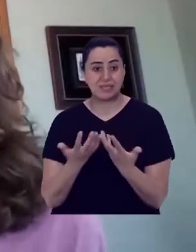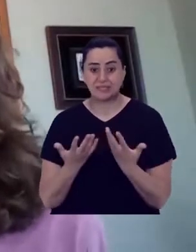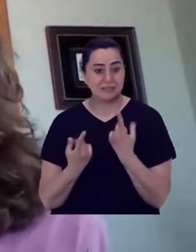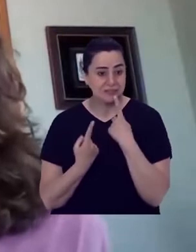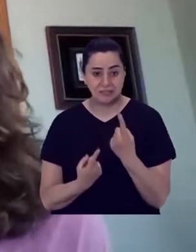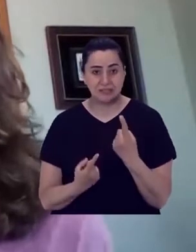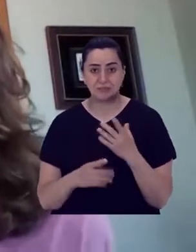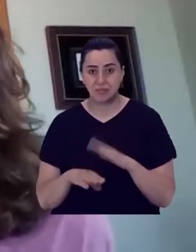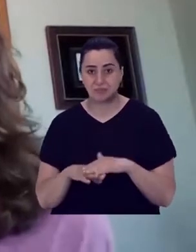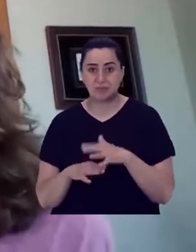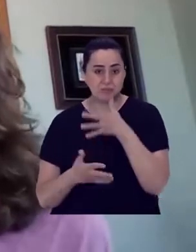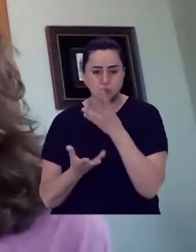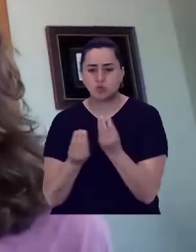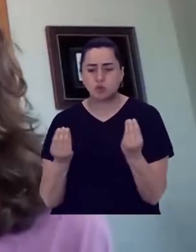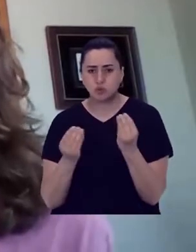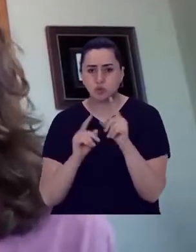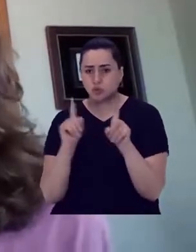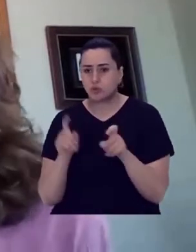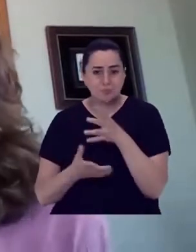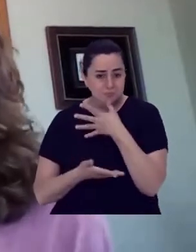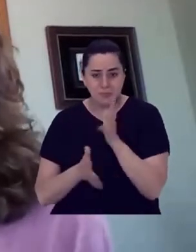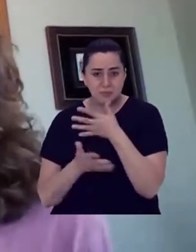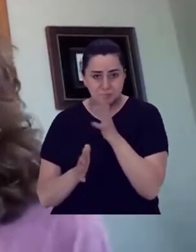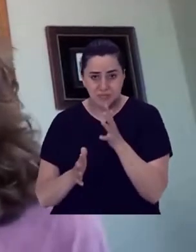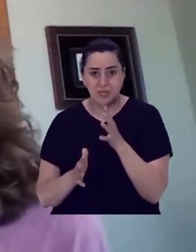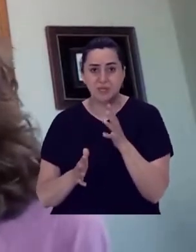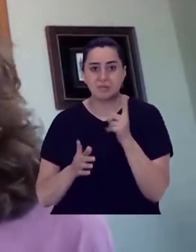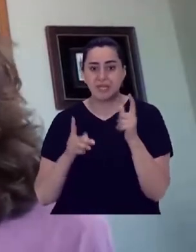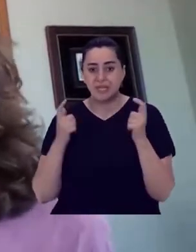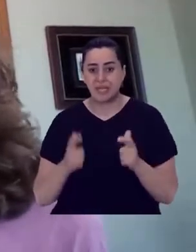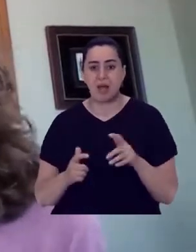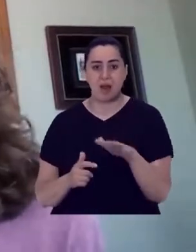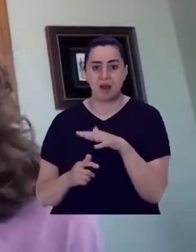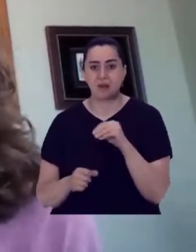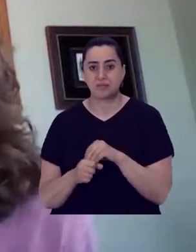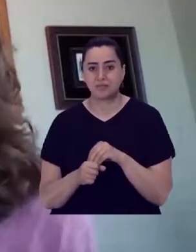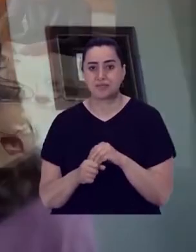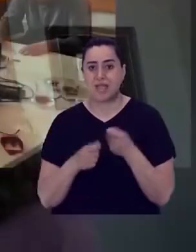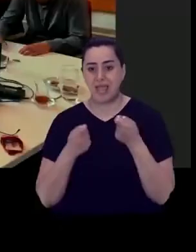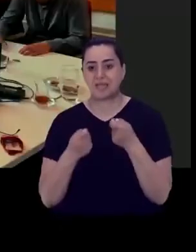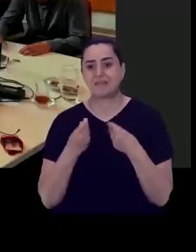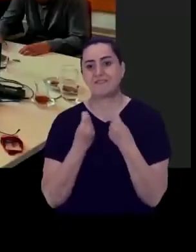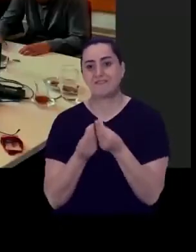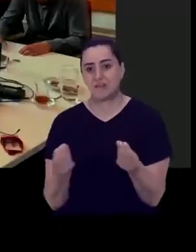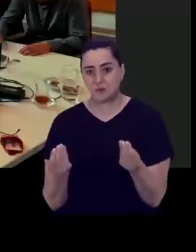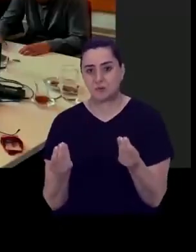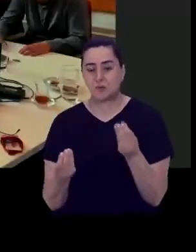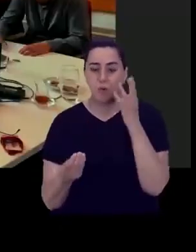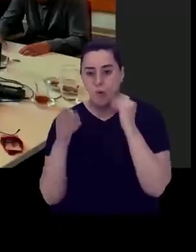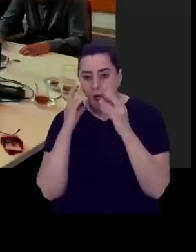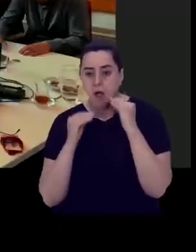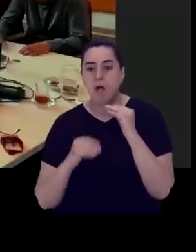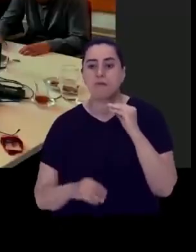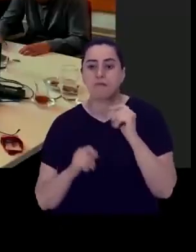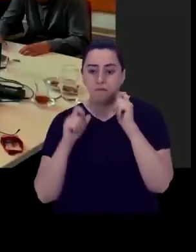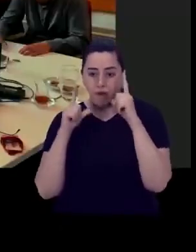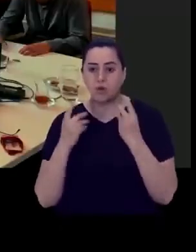yorulayacak gibi gibi hiç bilmedikleri konularda eğitimlerin miktarlarında